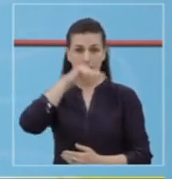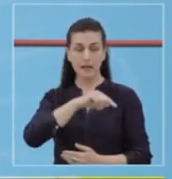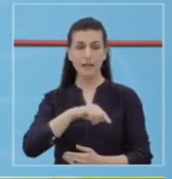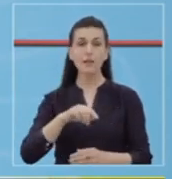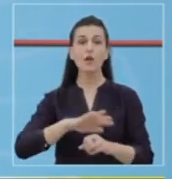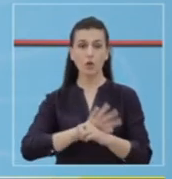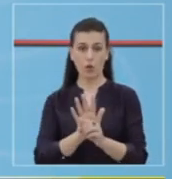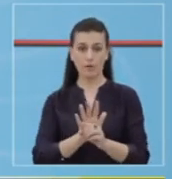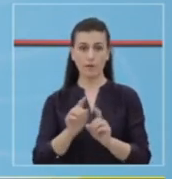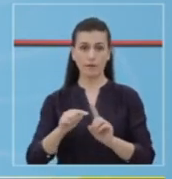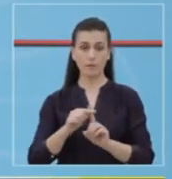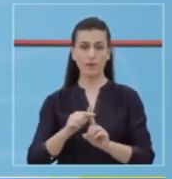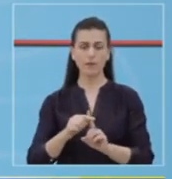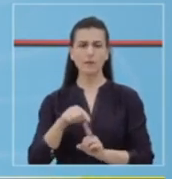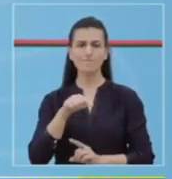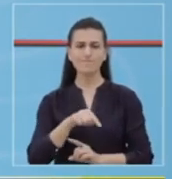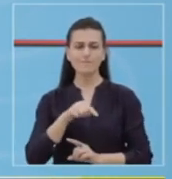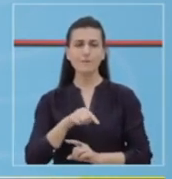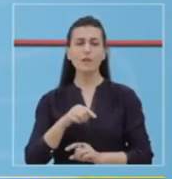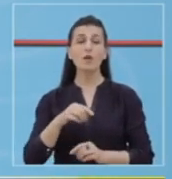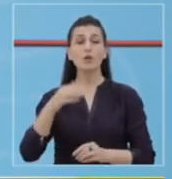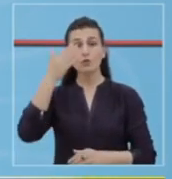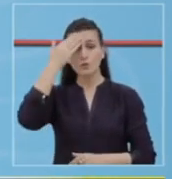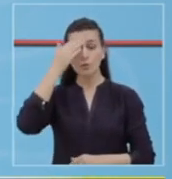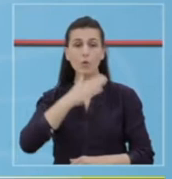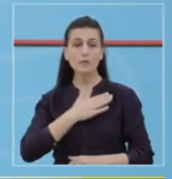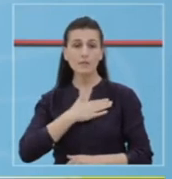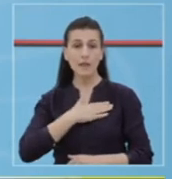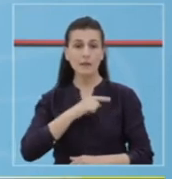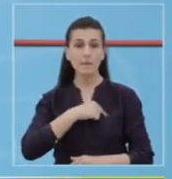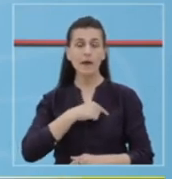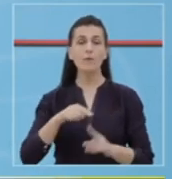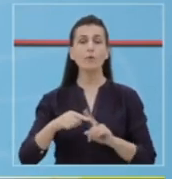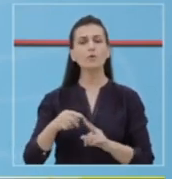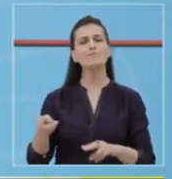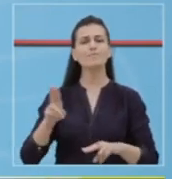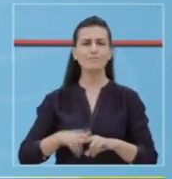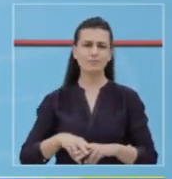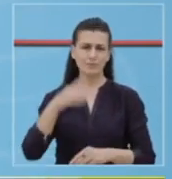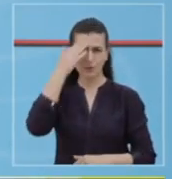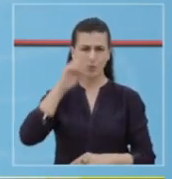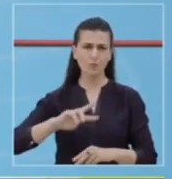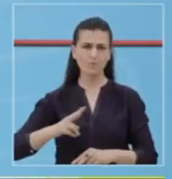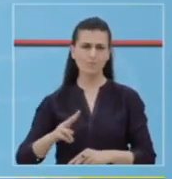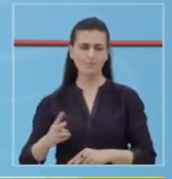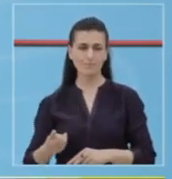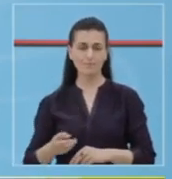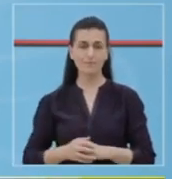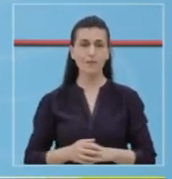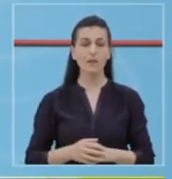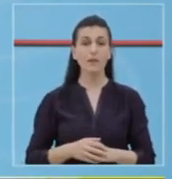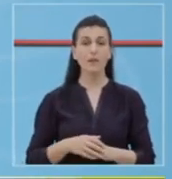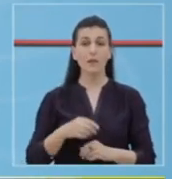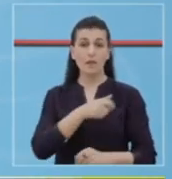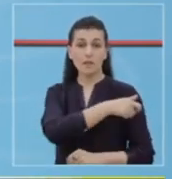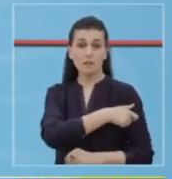-19. 59 vjeqari i buante nga kardiomiopatie dilatuar dhe disa sëmundje kronike. Pas